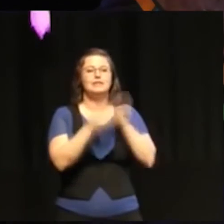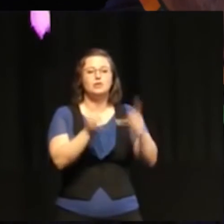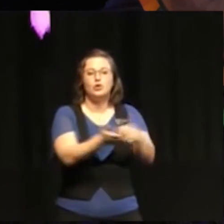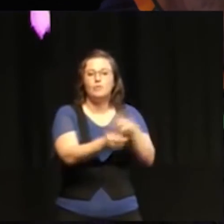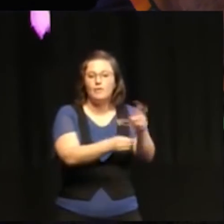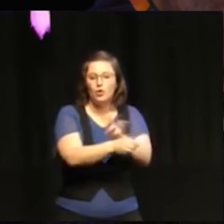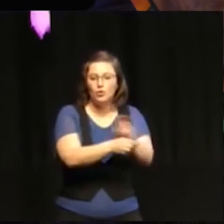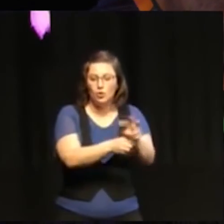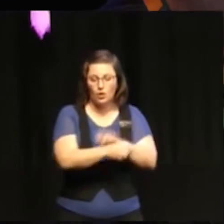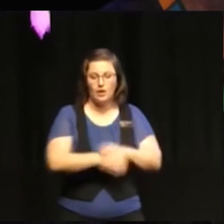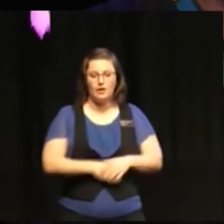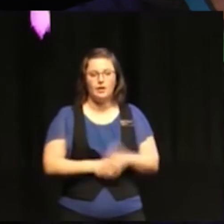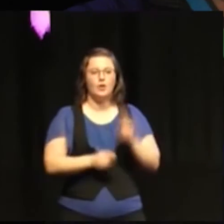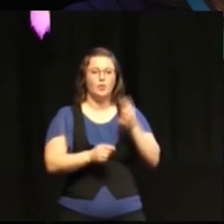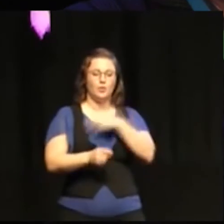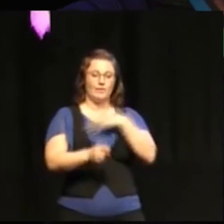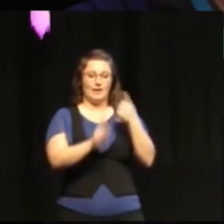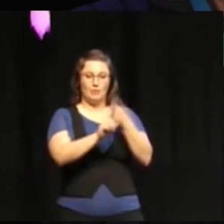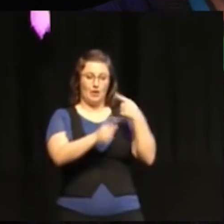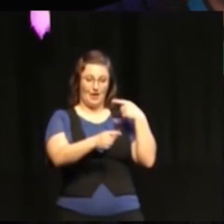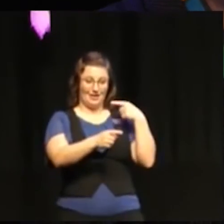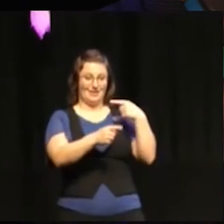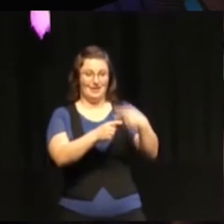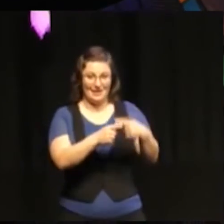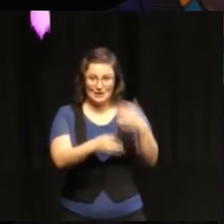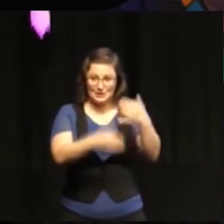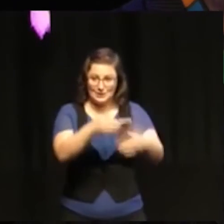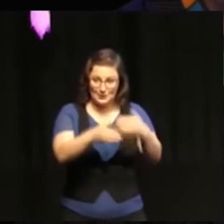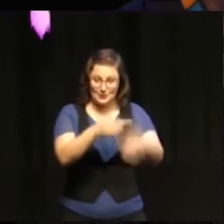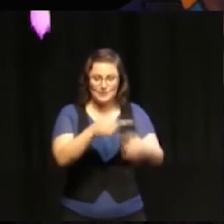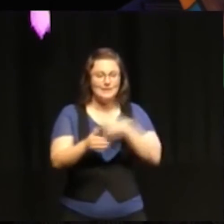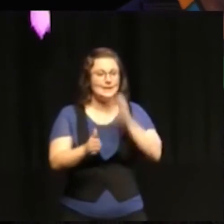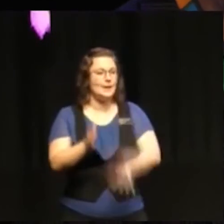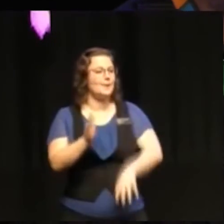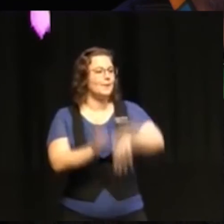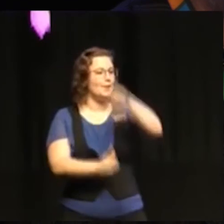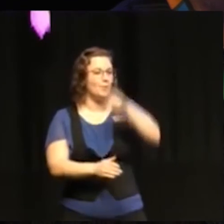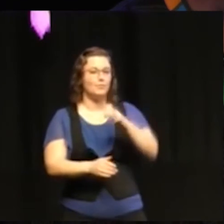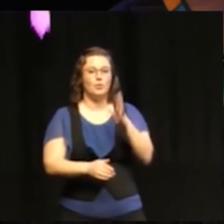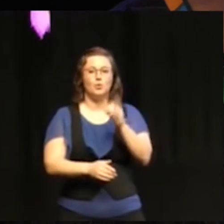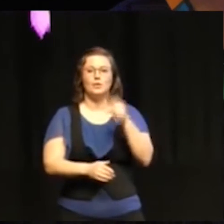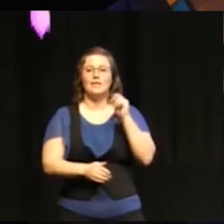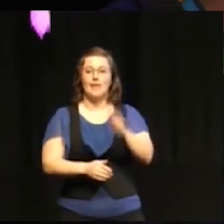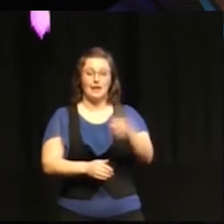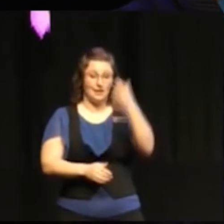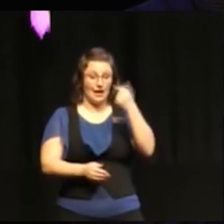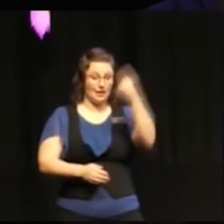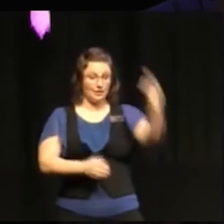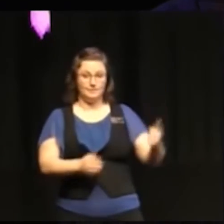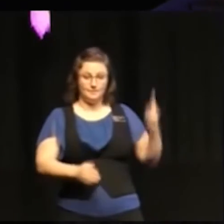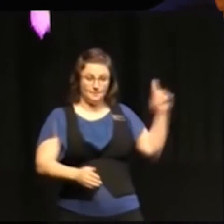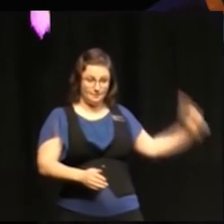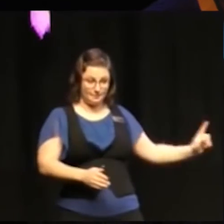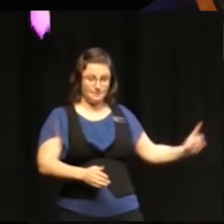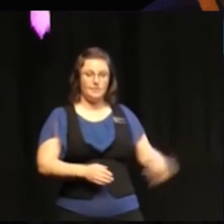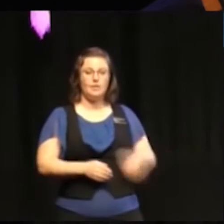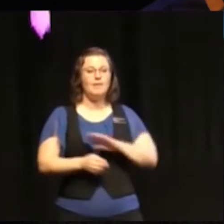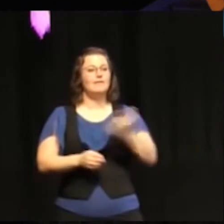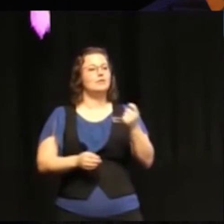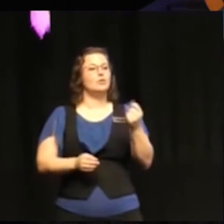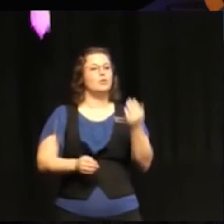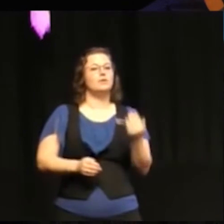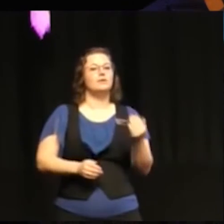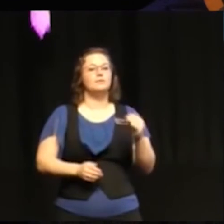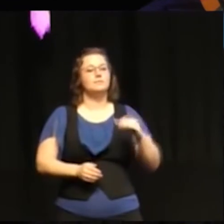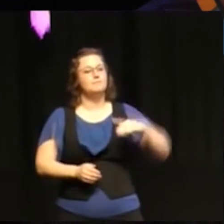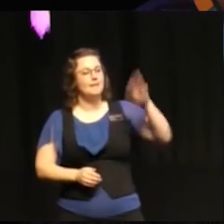Nu börjar vi närma oss så att vi ska ta upp så att Jonathan också du kan komma fram. Men är det någonting ytterligare som vi